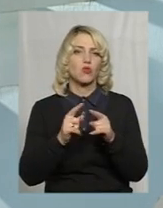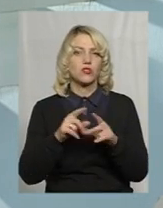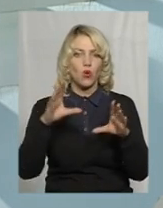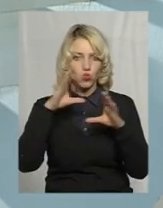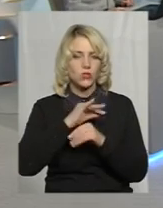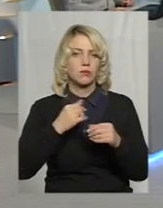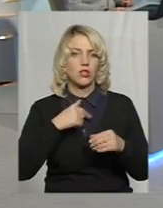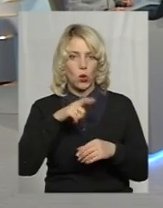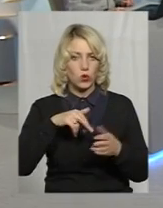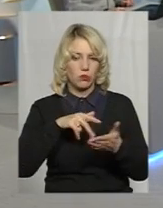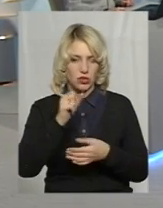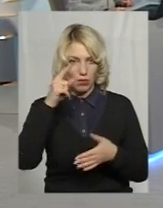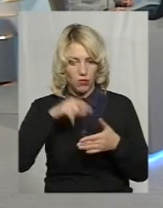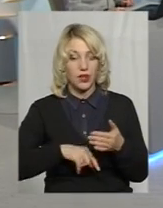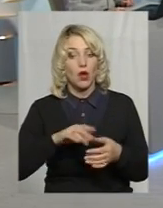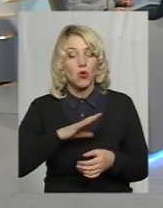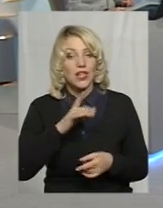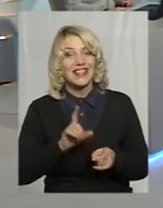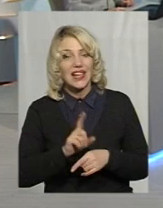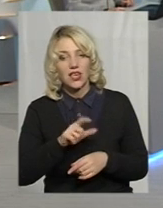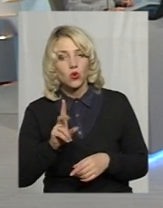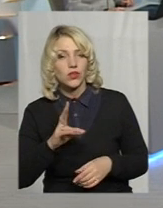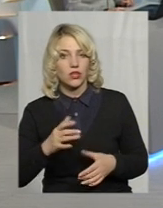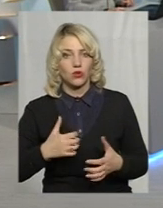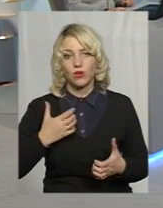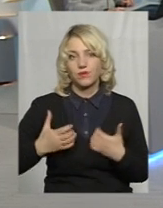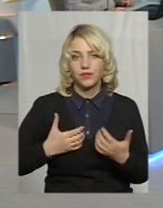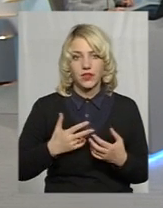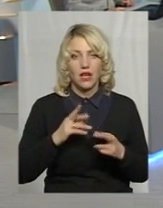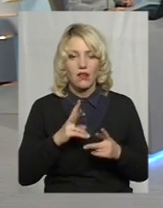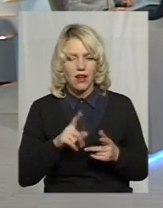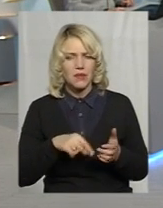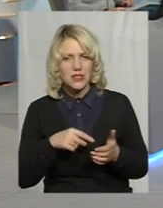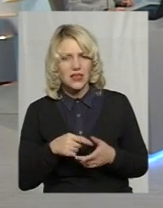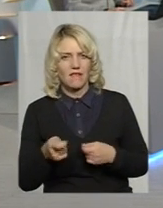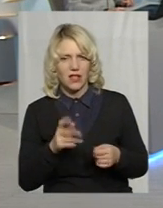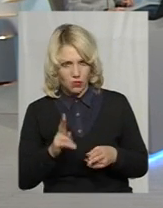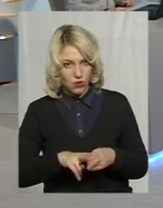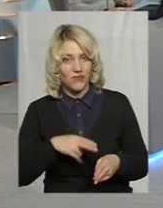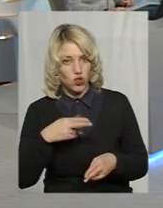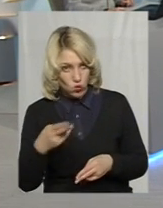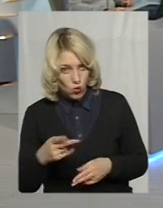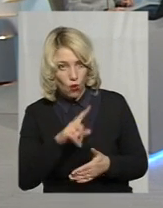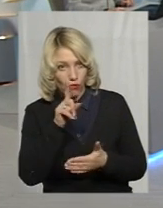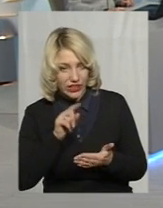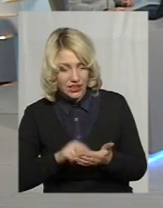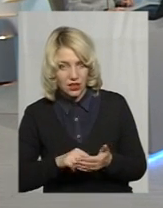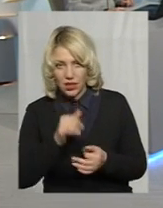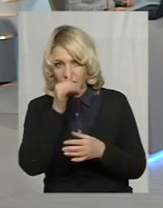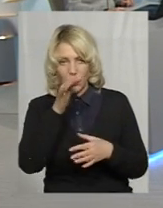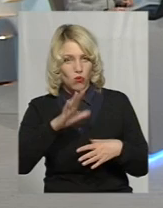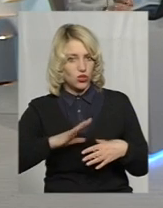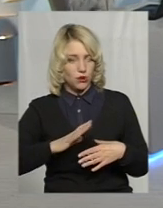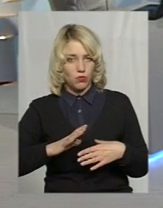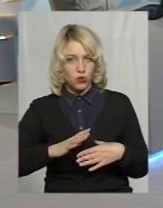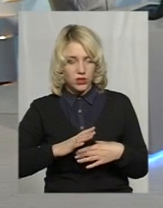повірили. Були навіть такі люди, які з пересторогою ставились до того, як міська влада буде відшкодовувати, та не може такого